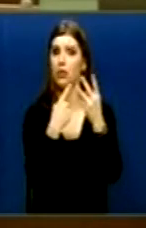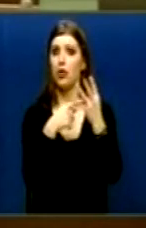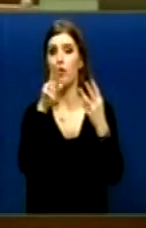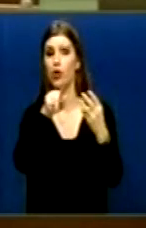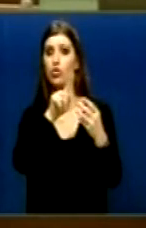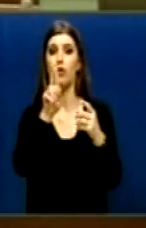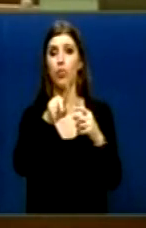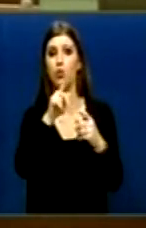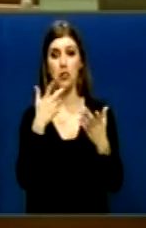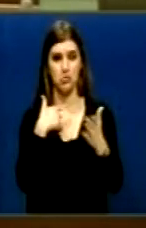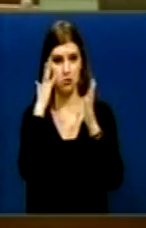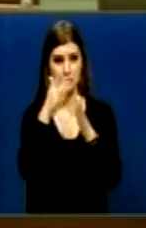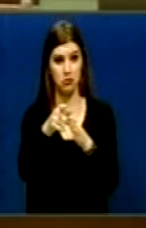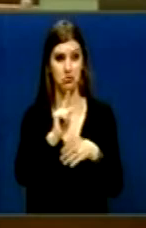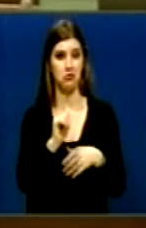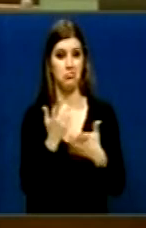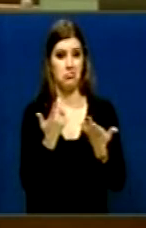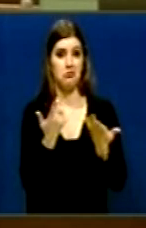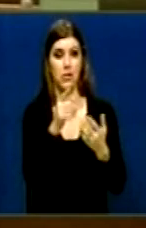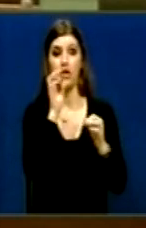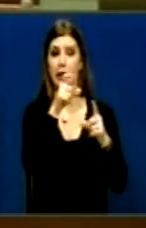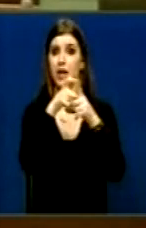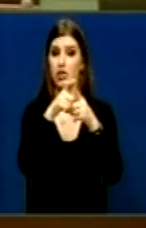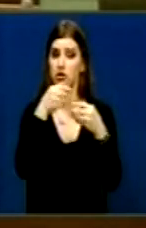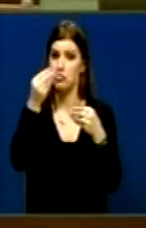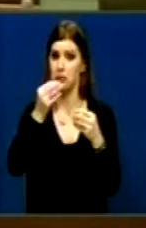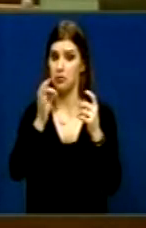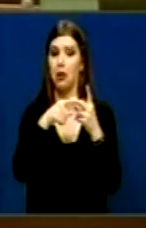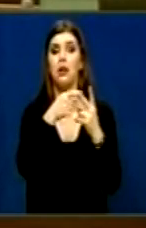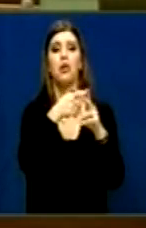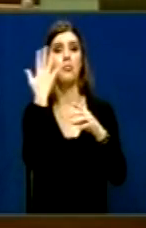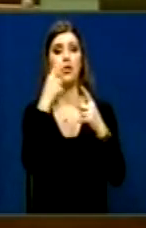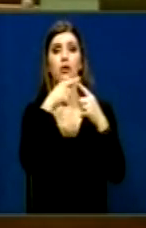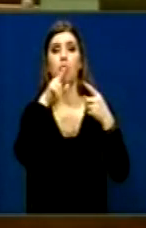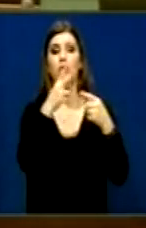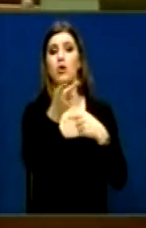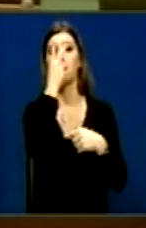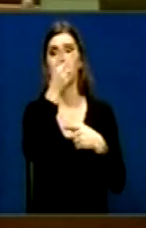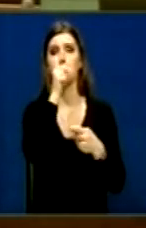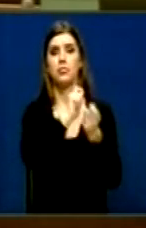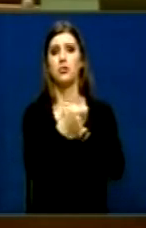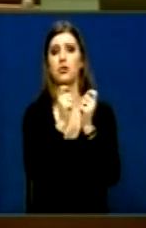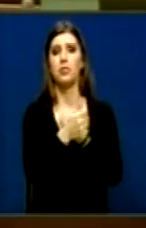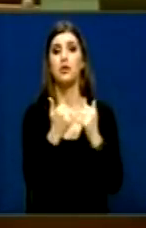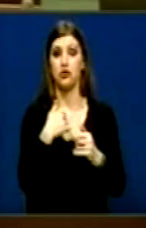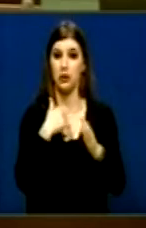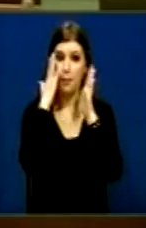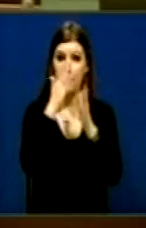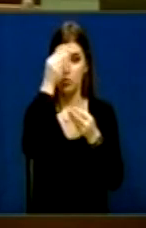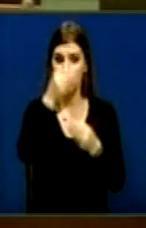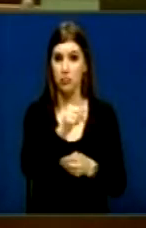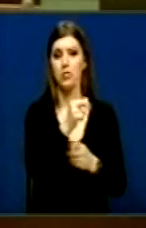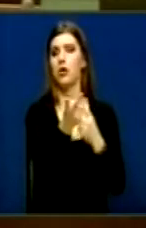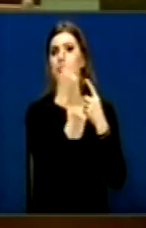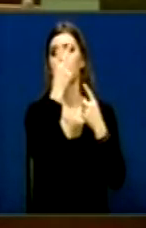cilat të du të gjatë ujë dhe të dashiqit Pa shkak se këto tjera që kemajt as një Të nuk kemi në esot mundësime të besu ty Pa shkak se nga ke rajt shumë